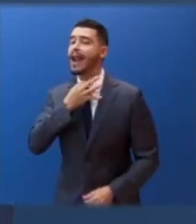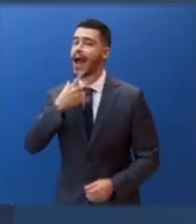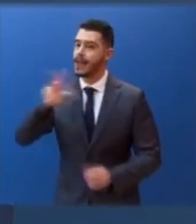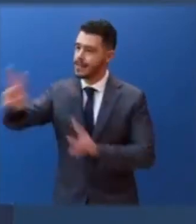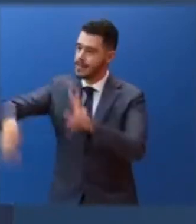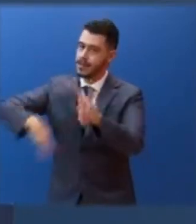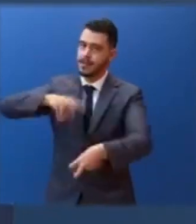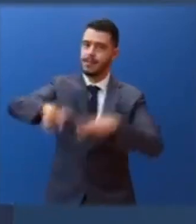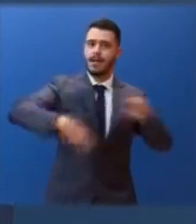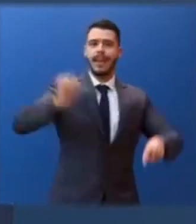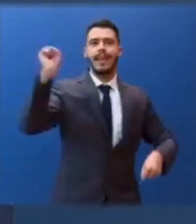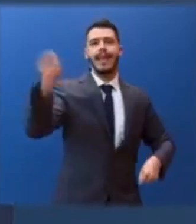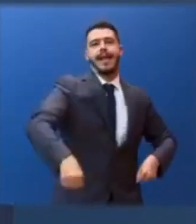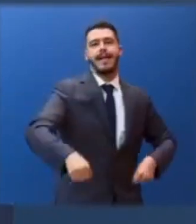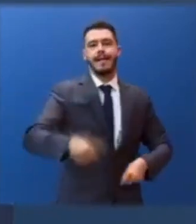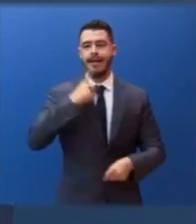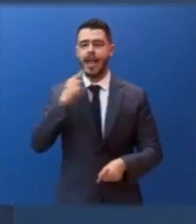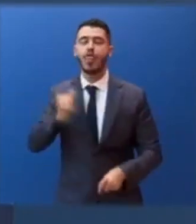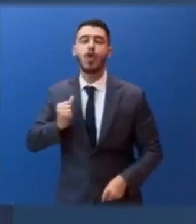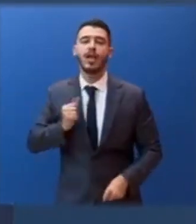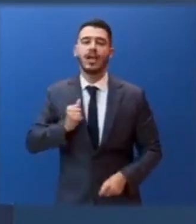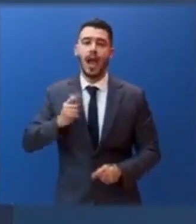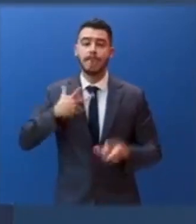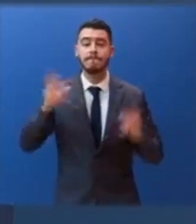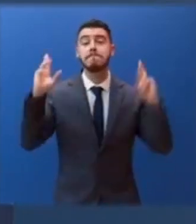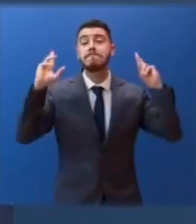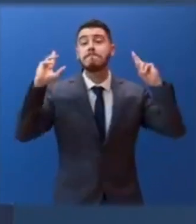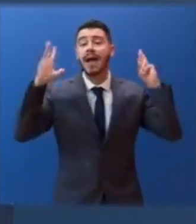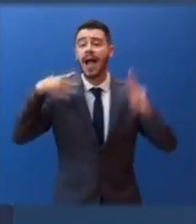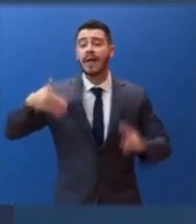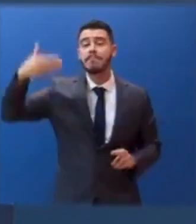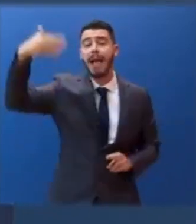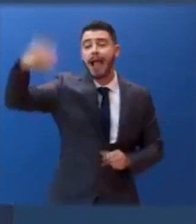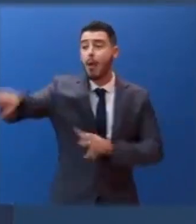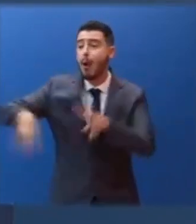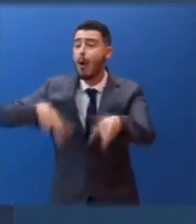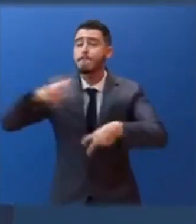ΜΕΘ εκεί που δεν χρειάζεται και μακάρι να μην χρειαστεί ποτέ. Μακάρι το σύστημα να αντίξει.